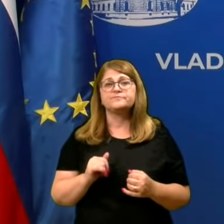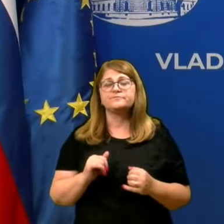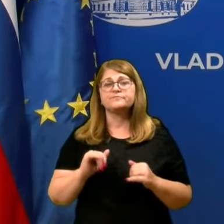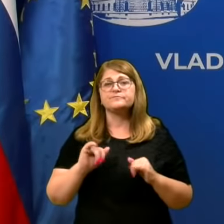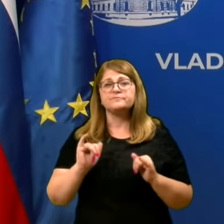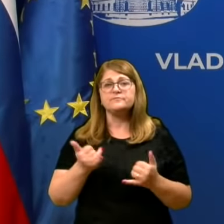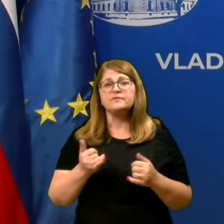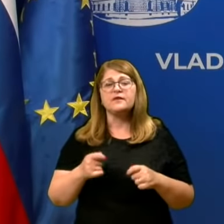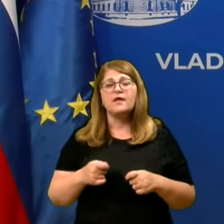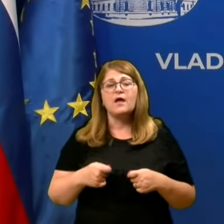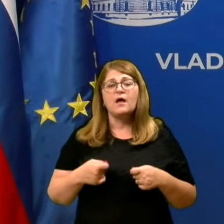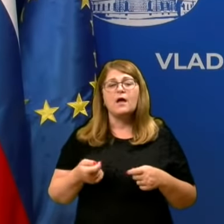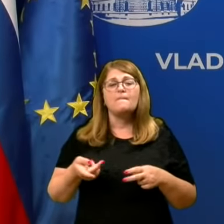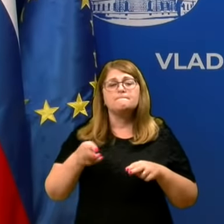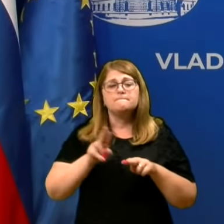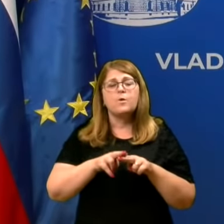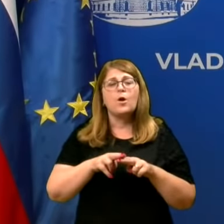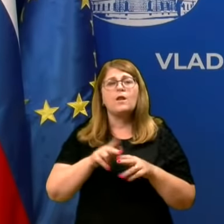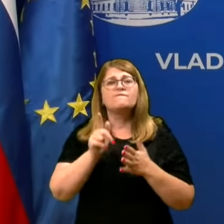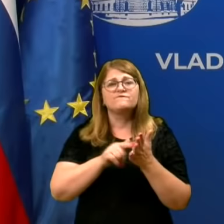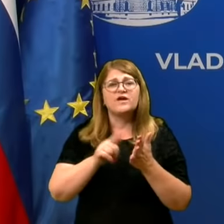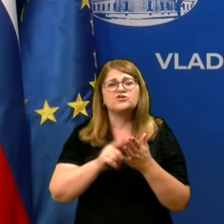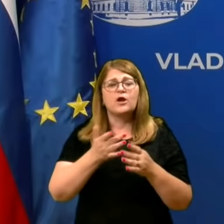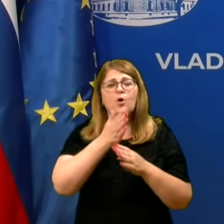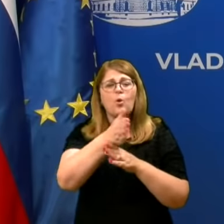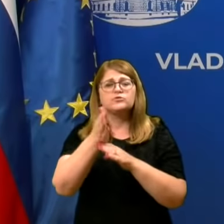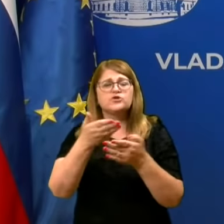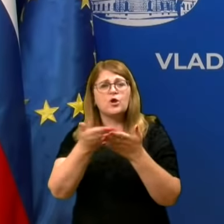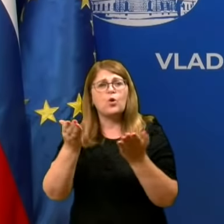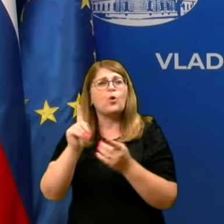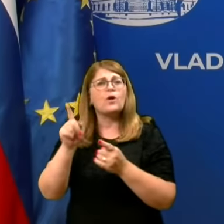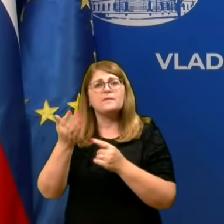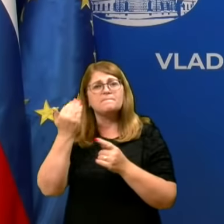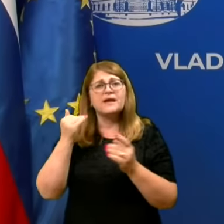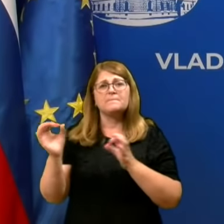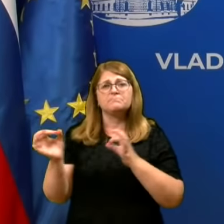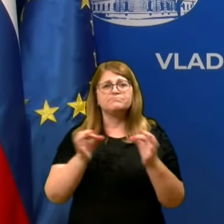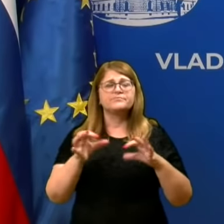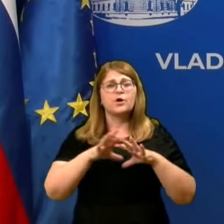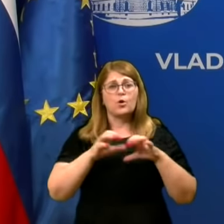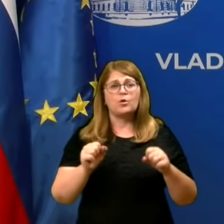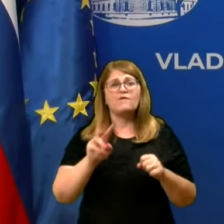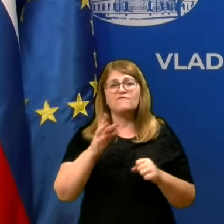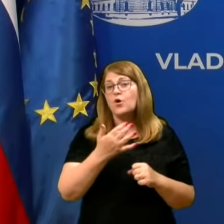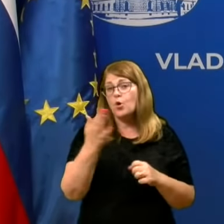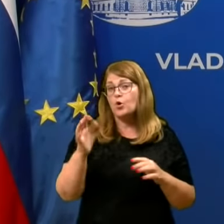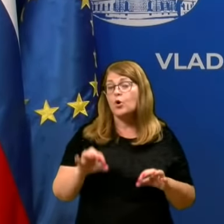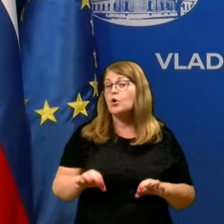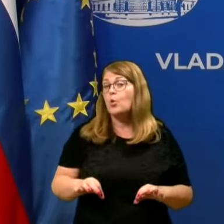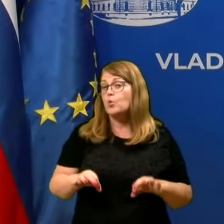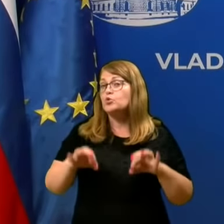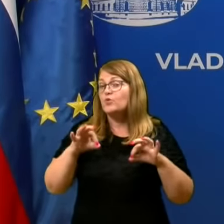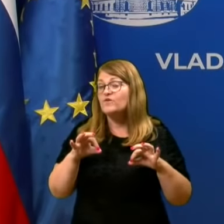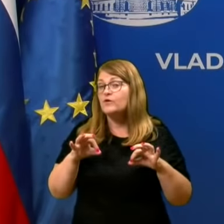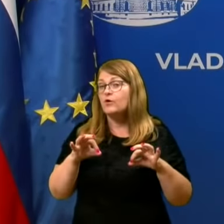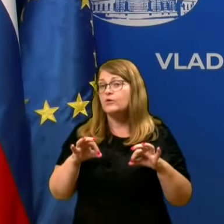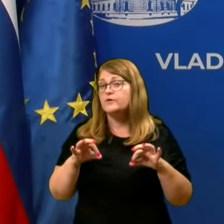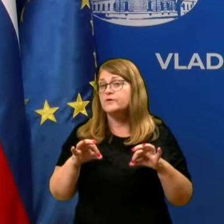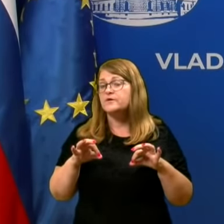bolj pogosto obiskujejo lokale in preventivno ukrepajo, okolikor pa bi ugotovili, da je to